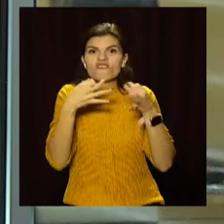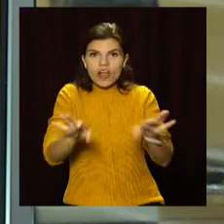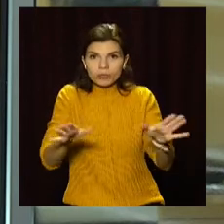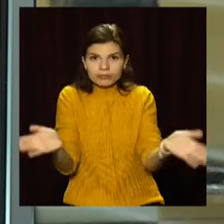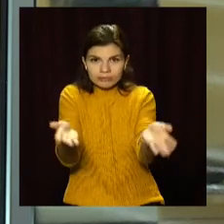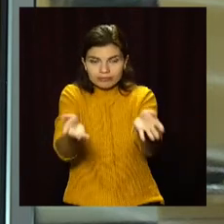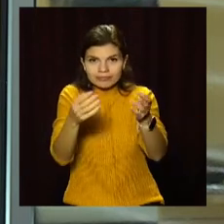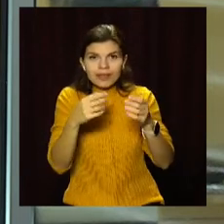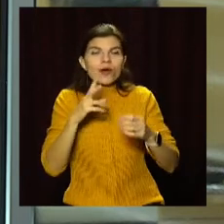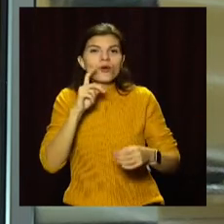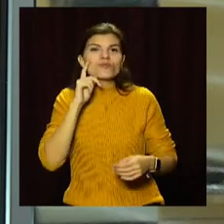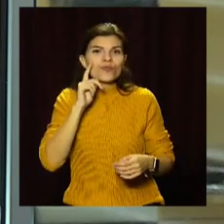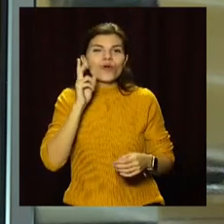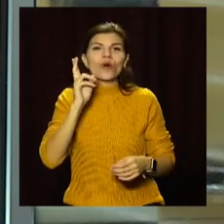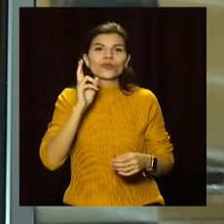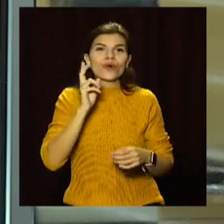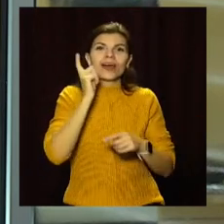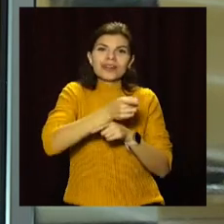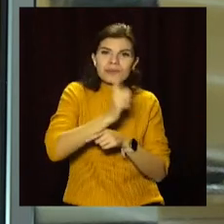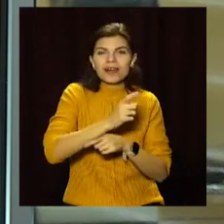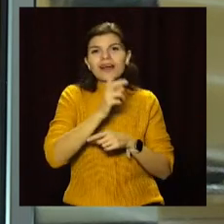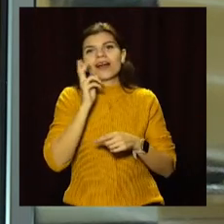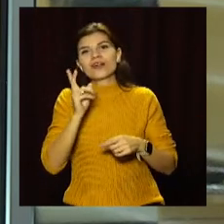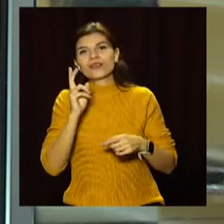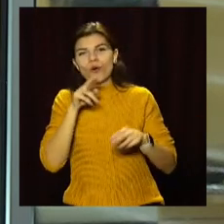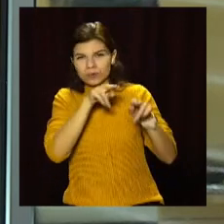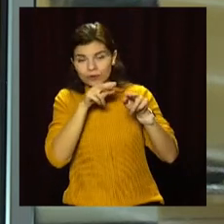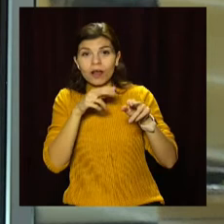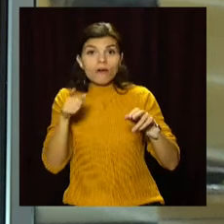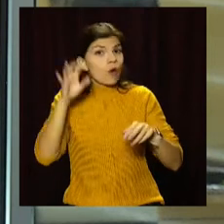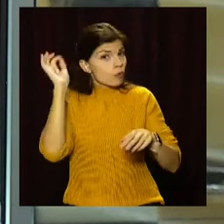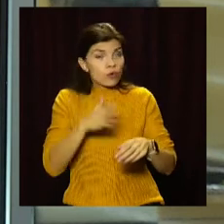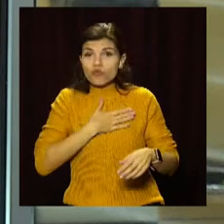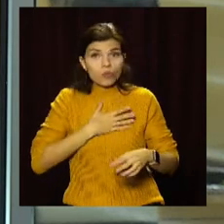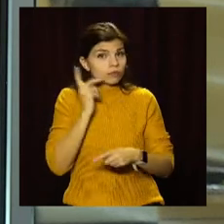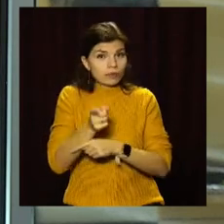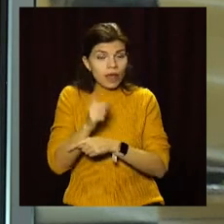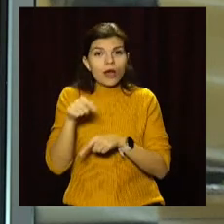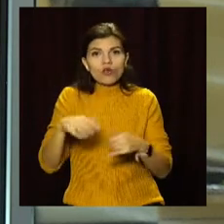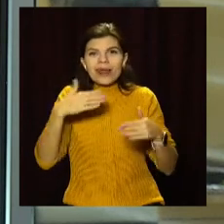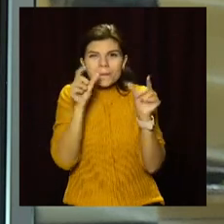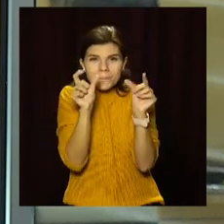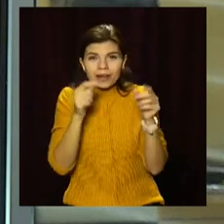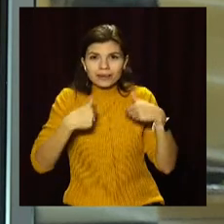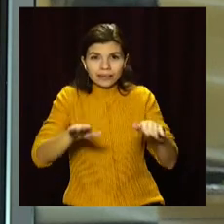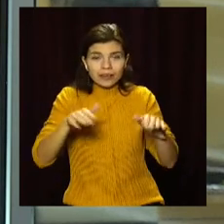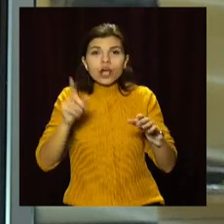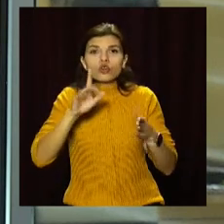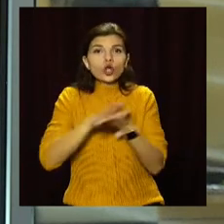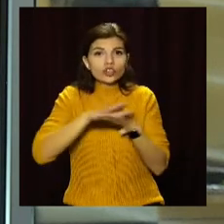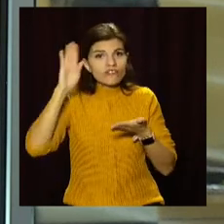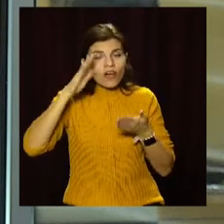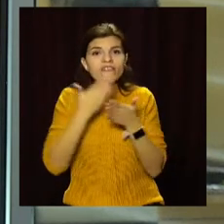підводних мисливців та рибалок. Кажуть, річку зариблюючу року. Цього разу запустили рибу, що очистить воду від